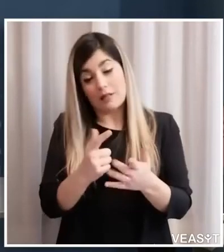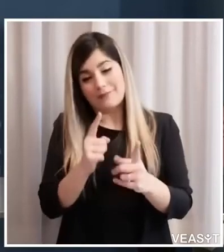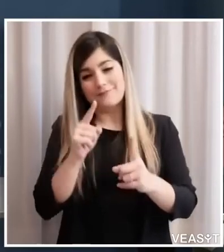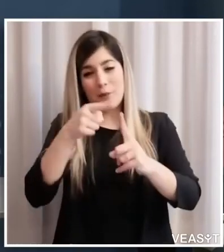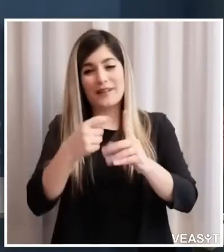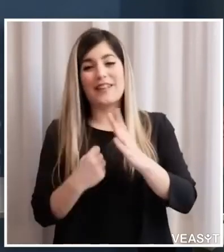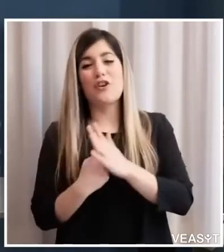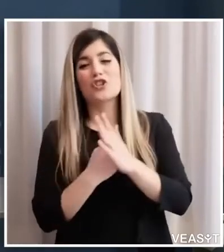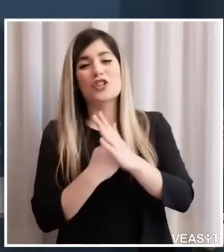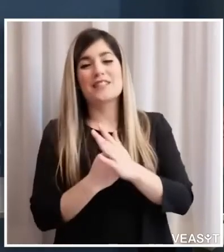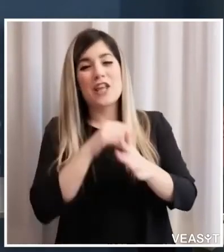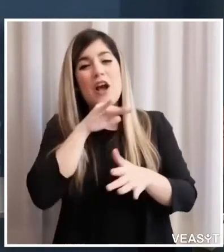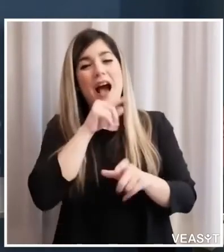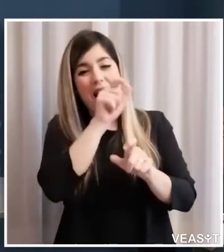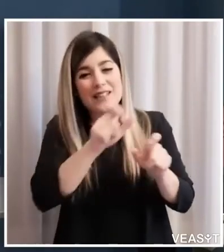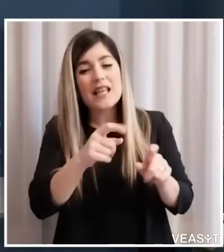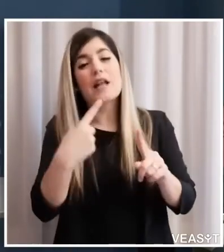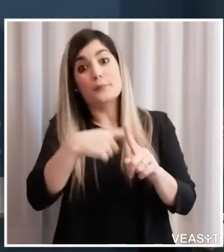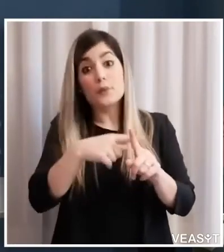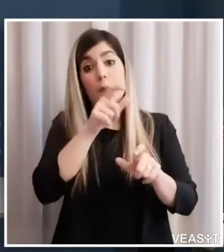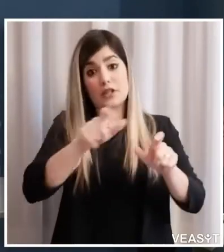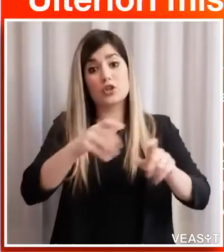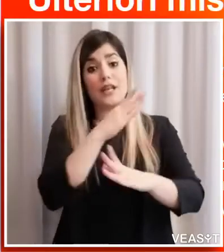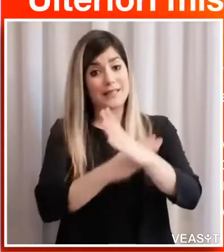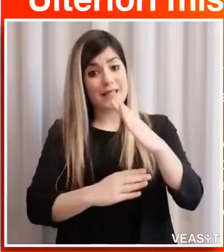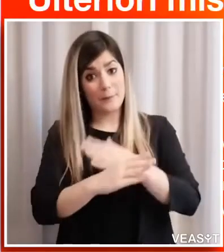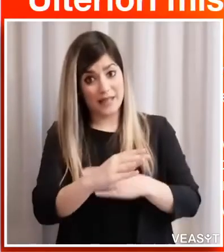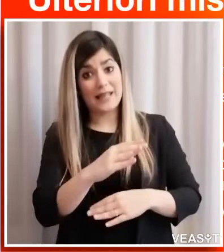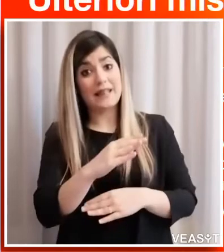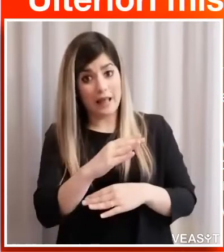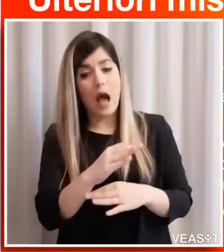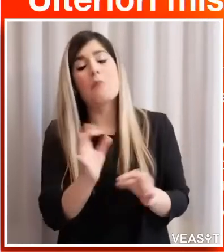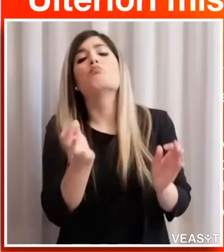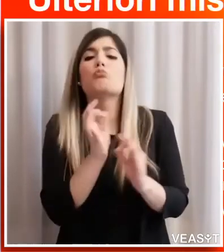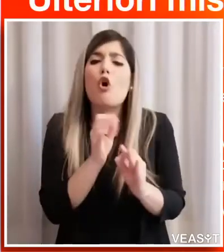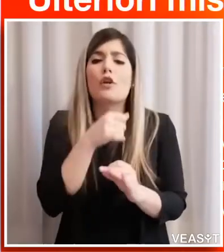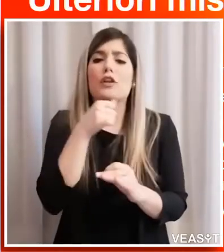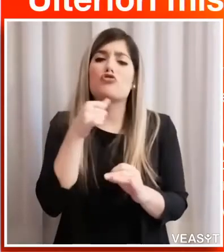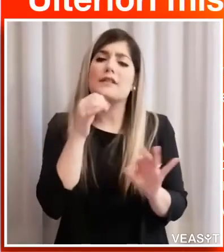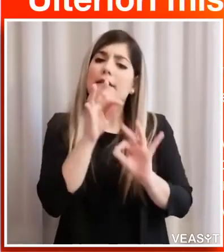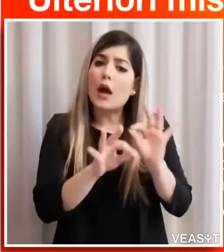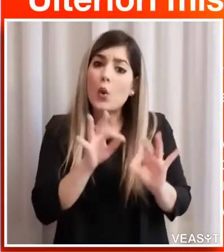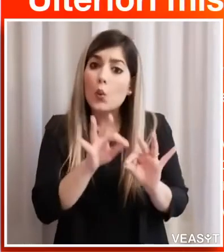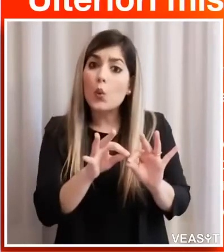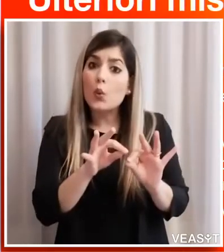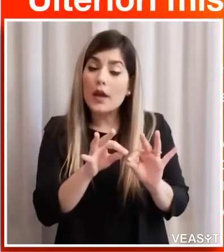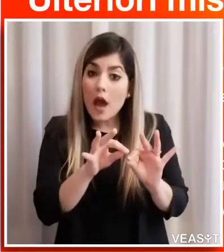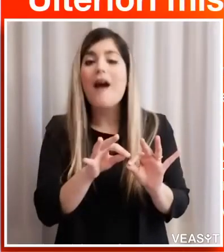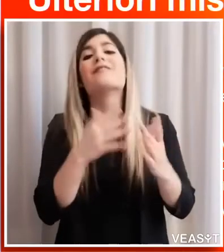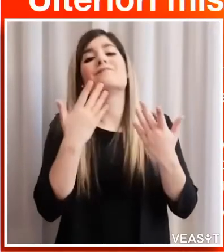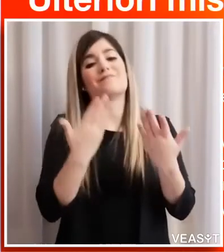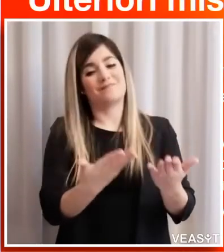persone con handicap comunque che hanno necessità di cure e quindi vogliamo anche